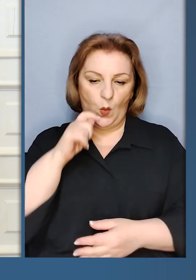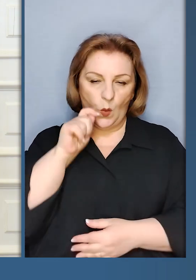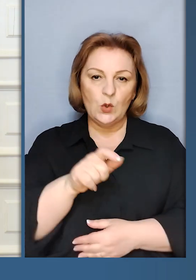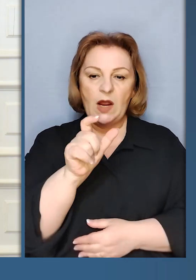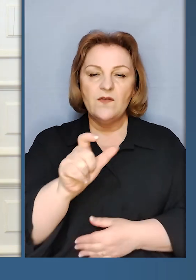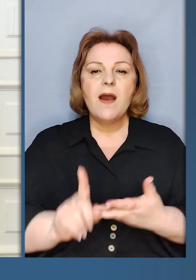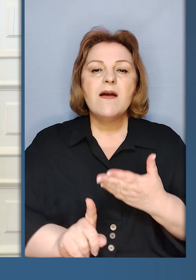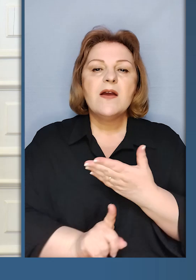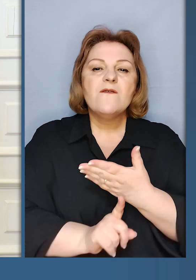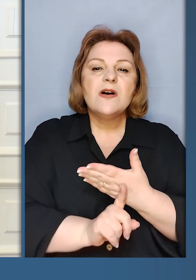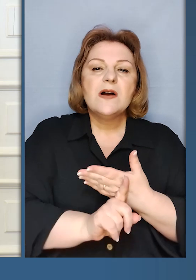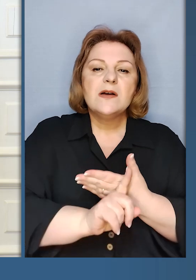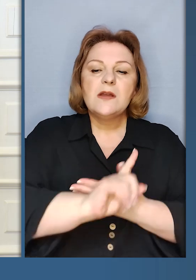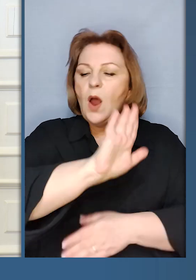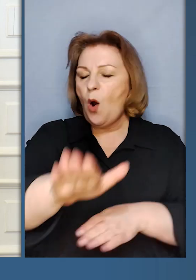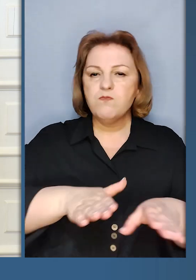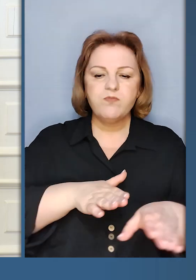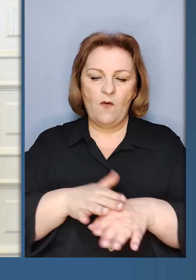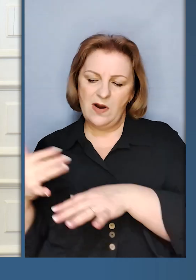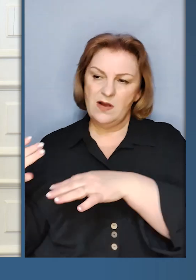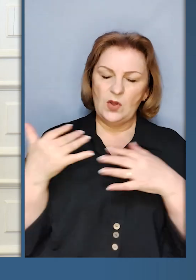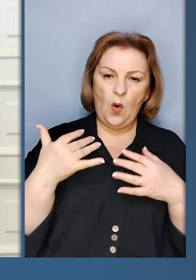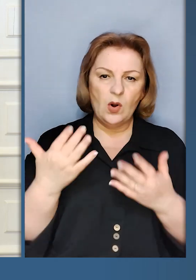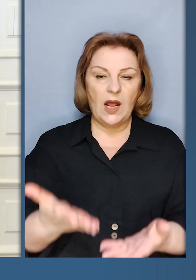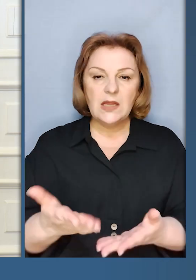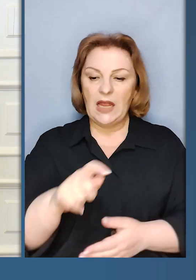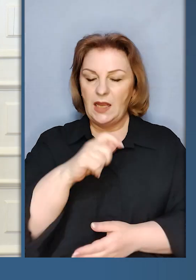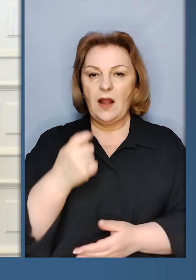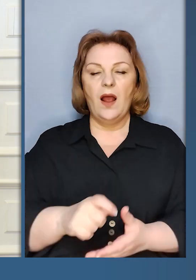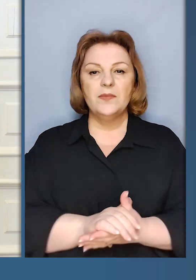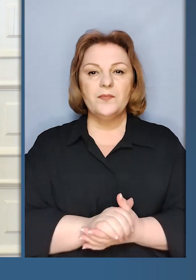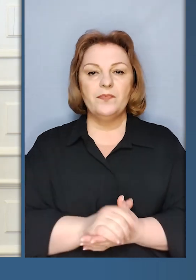людям від початку повномасштабного вторгнення